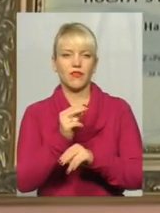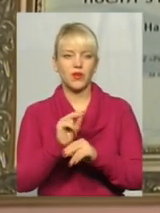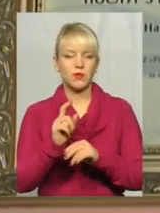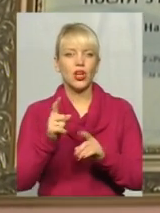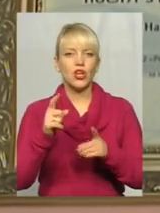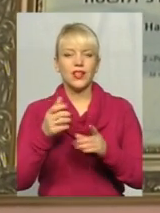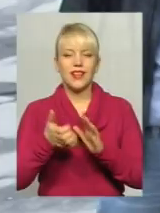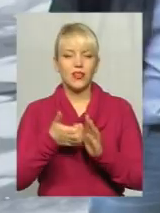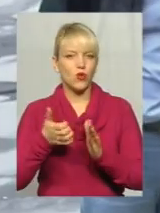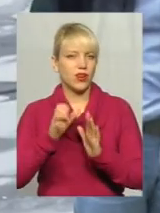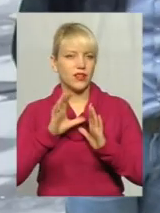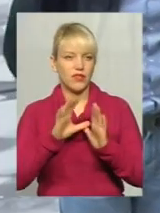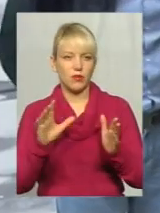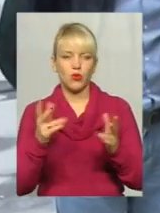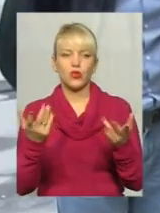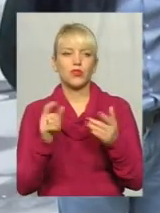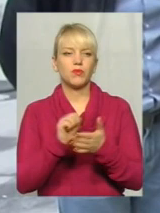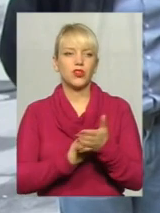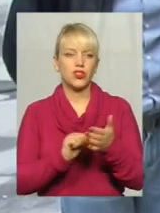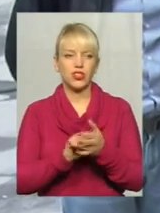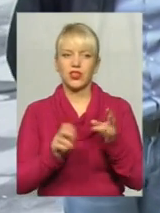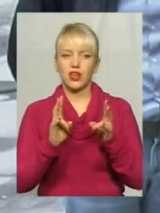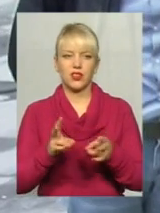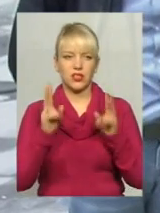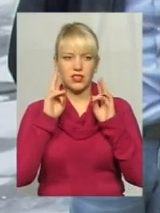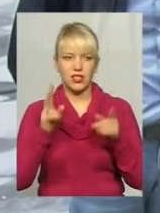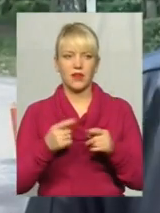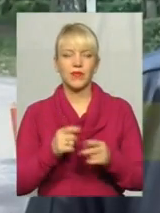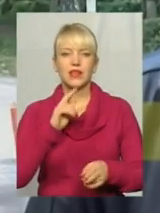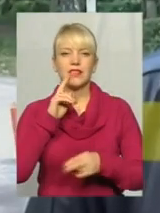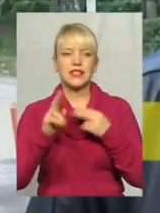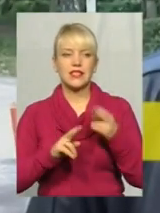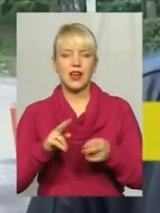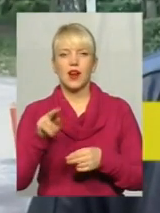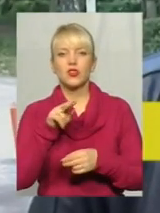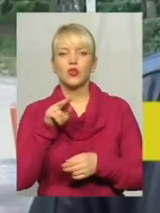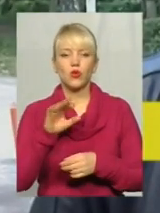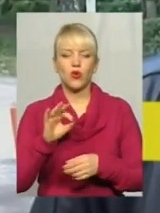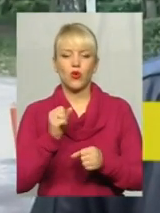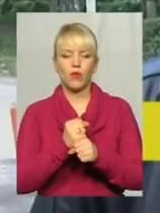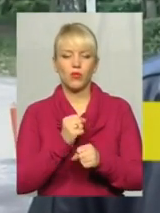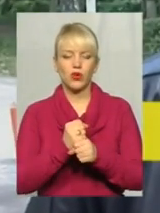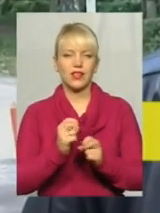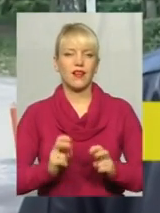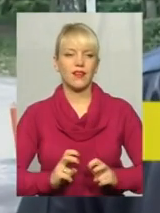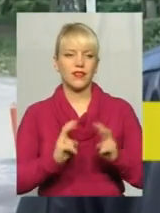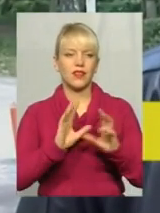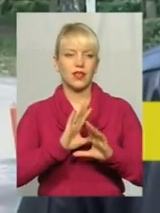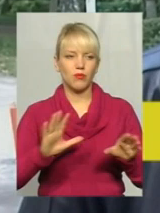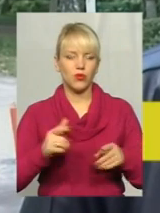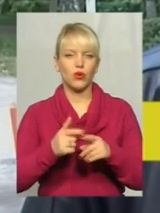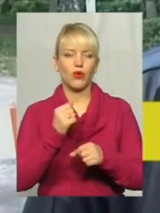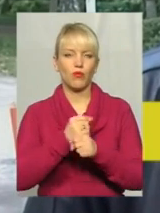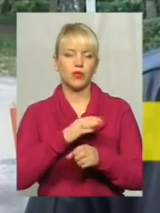сталася трагедія і гадки не мають. Скарг за уважень до роботи ліфта не було взагалі ніяких. Роботи були виконані згідно проєктно